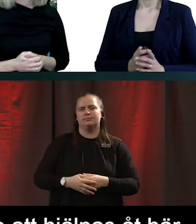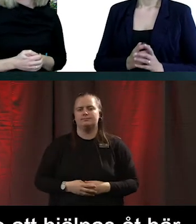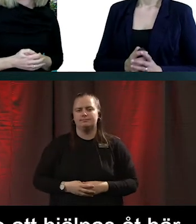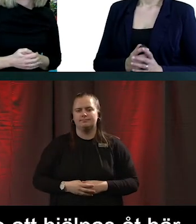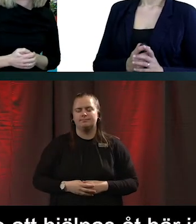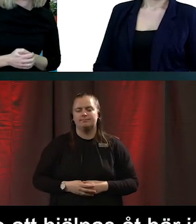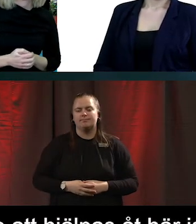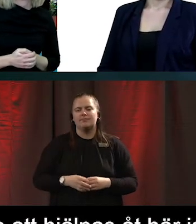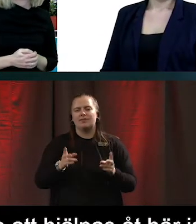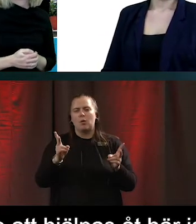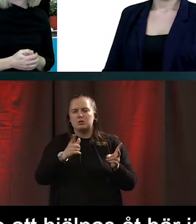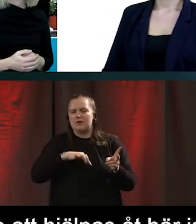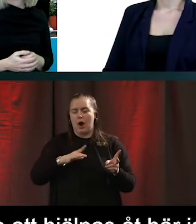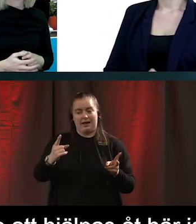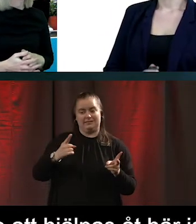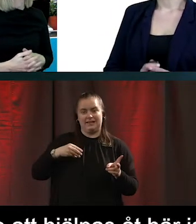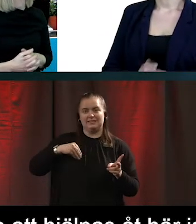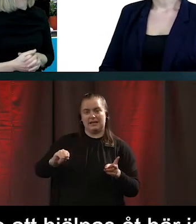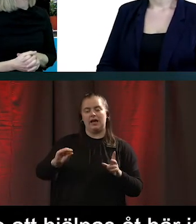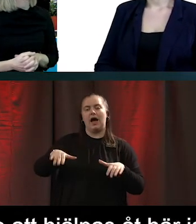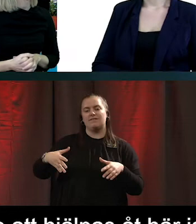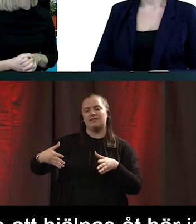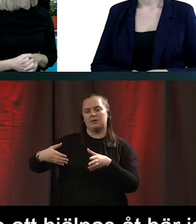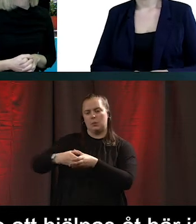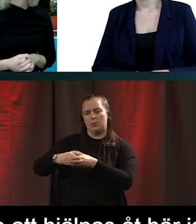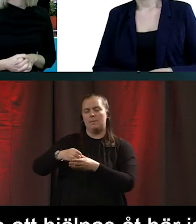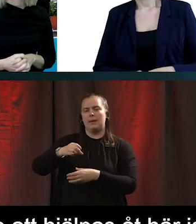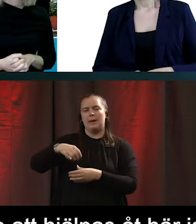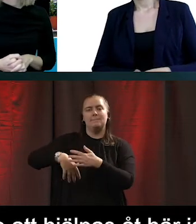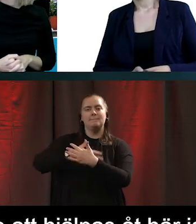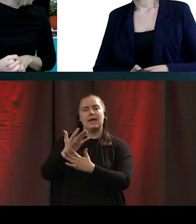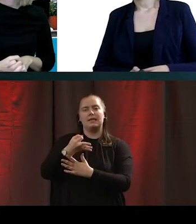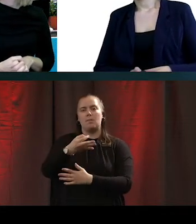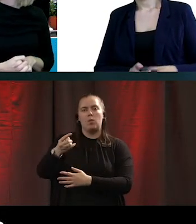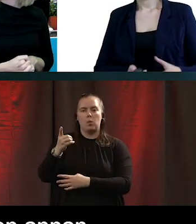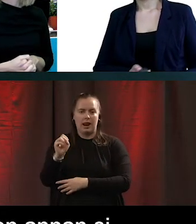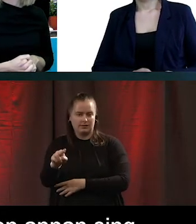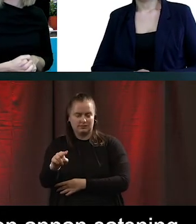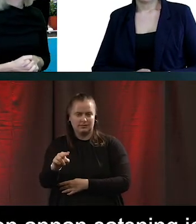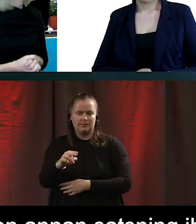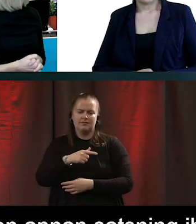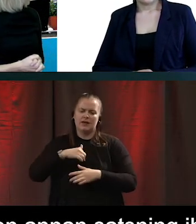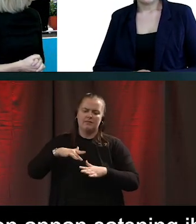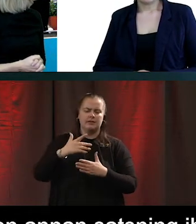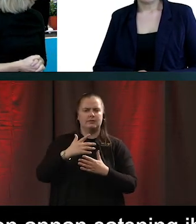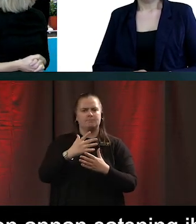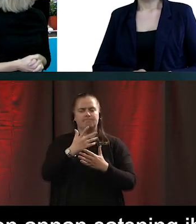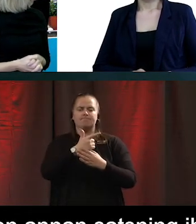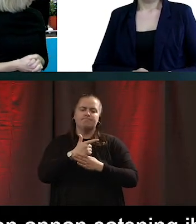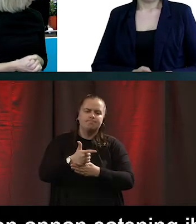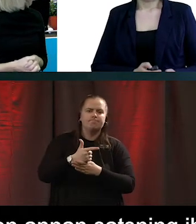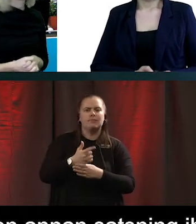Sedan har vi också en tillsatsning som vi har gjort ihop med Mediapolen. Där har vi tagit fram lite enklare instruktionsvideor.